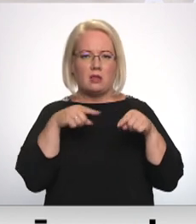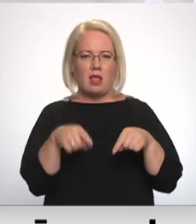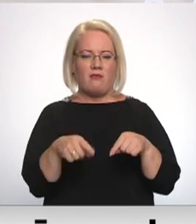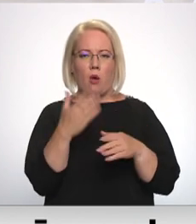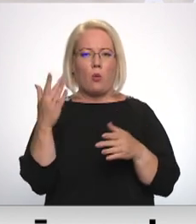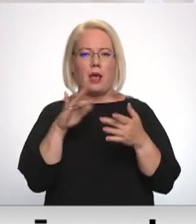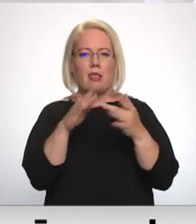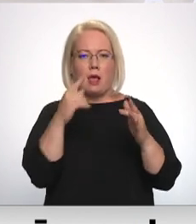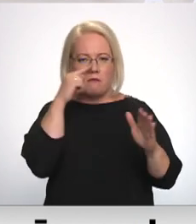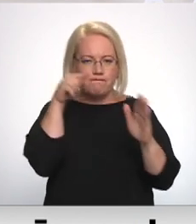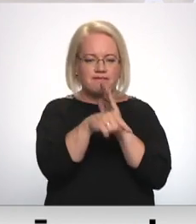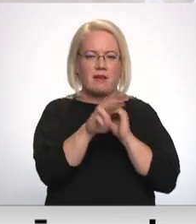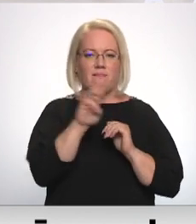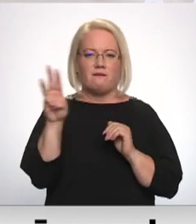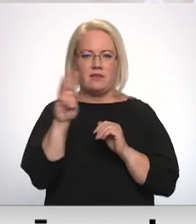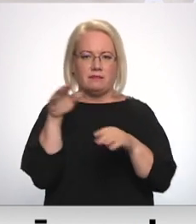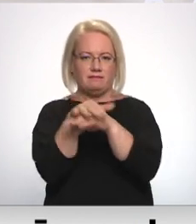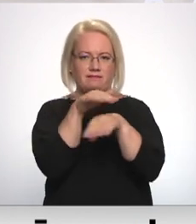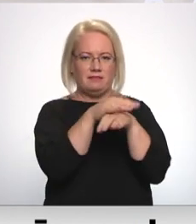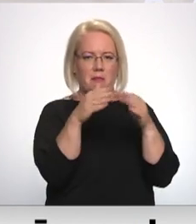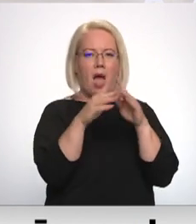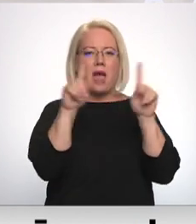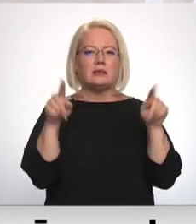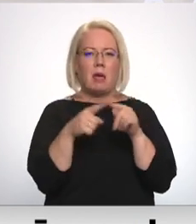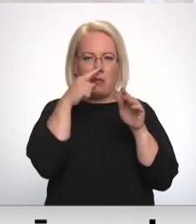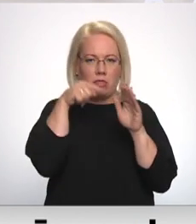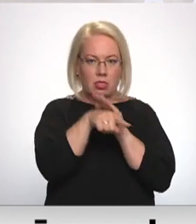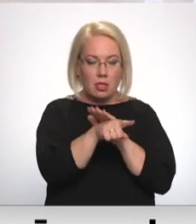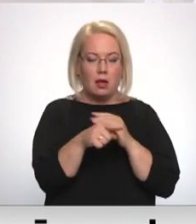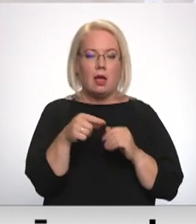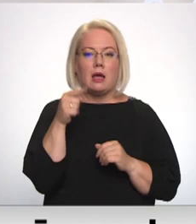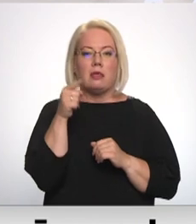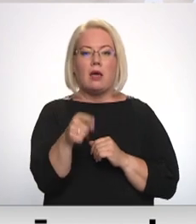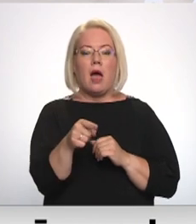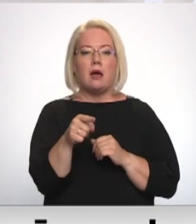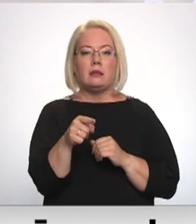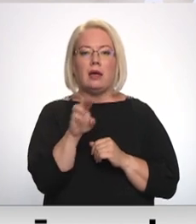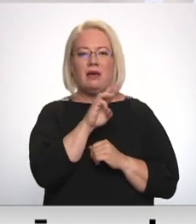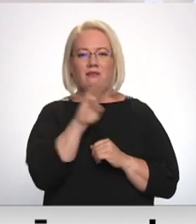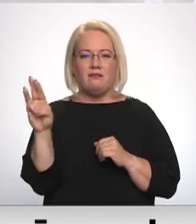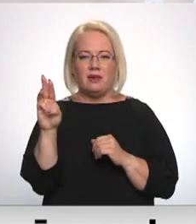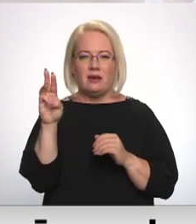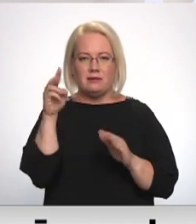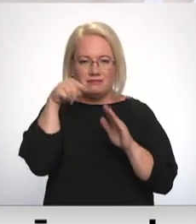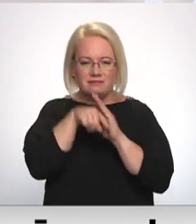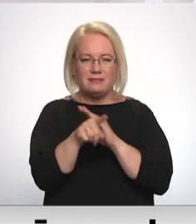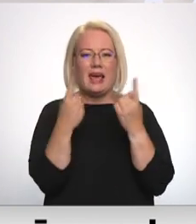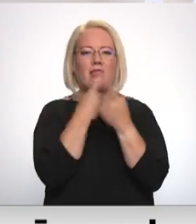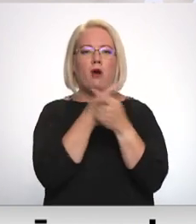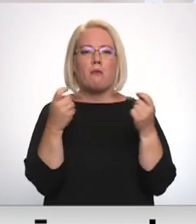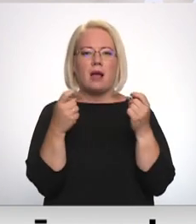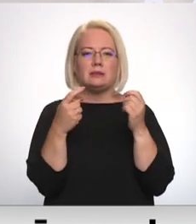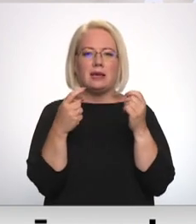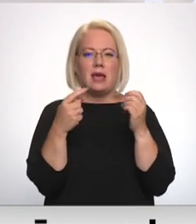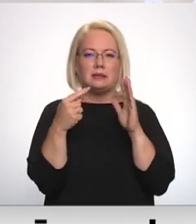kuriem organizēja šos uzbrukumus. Doši vien svarīgi pieminēt to, ka šāda tipa uzbrukumi pašai informācijas sistēmai tās datiem